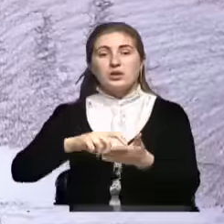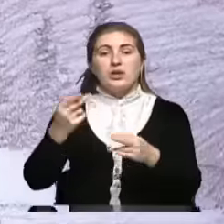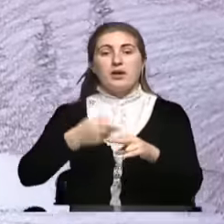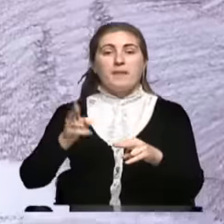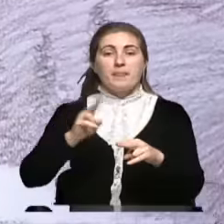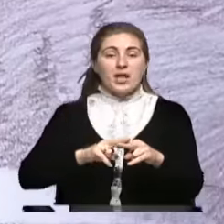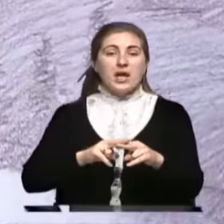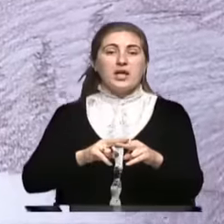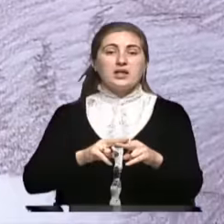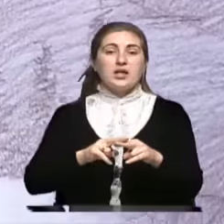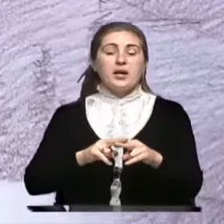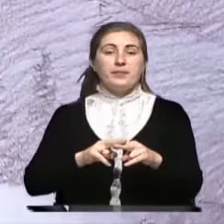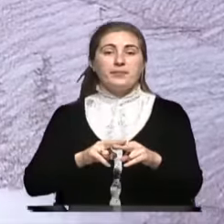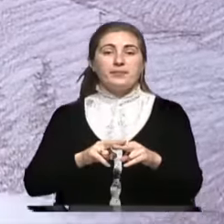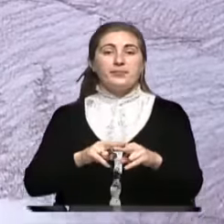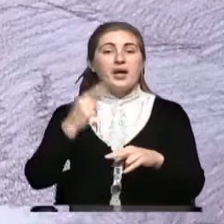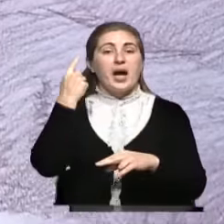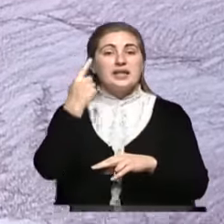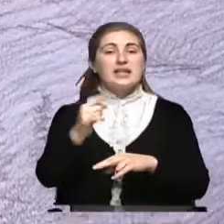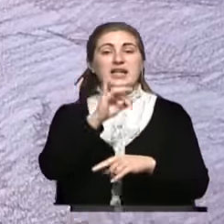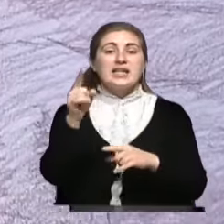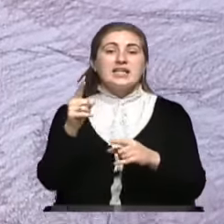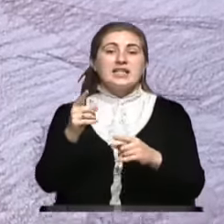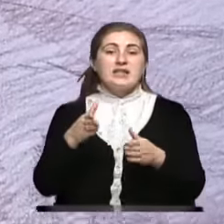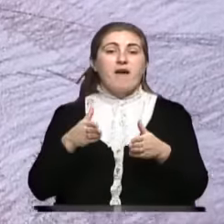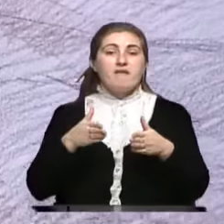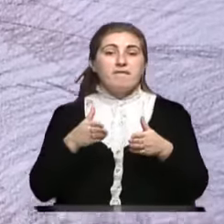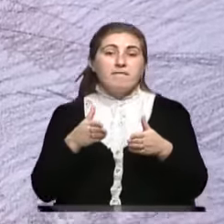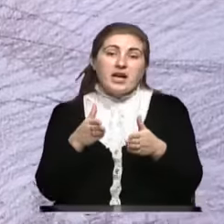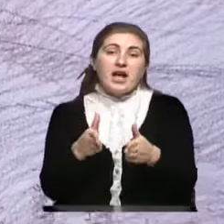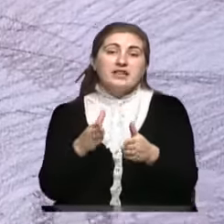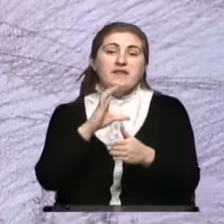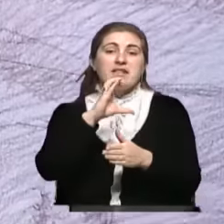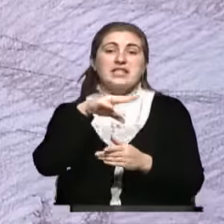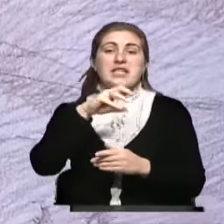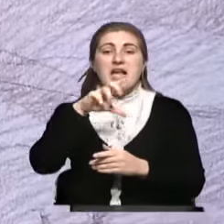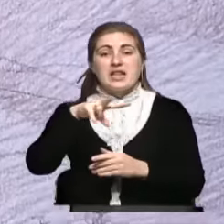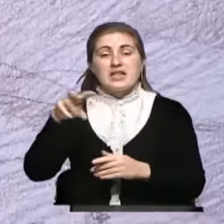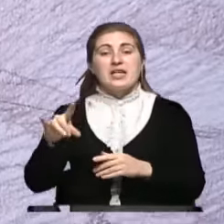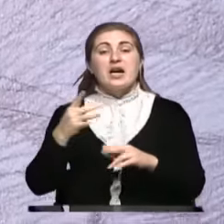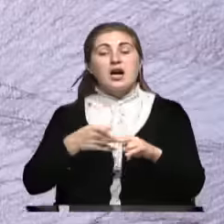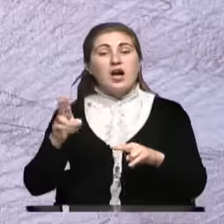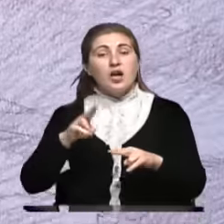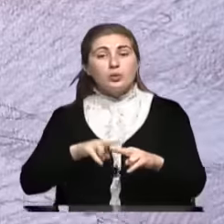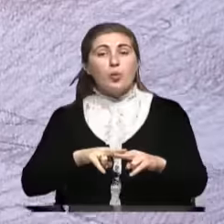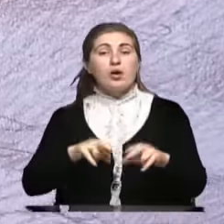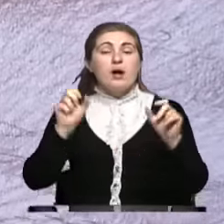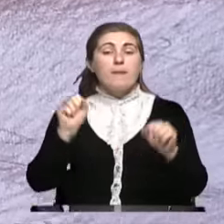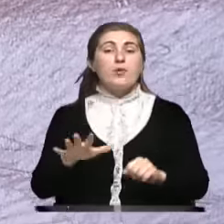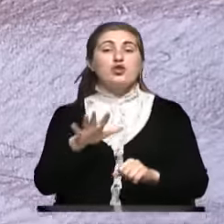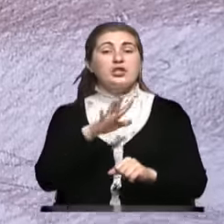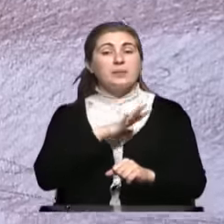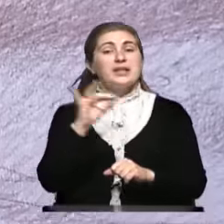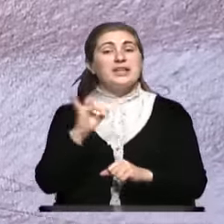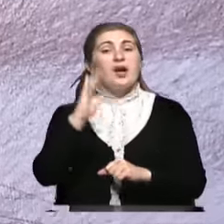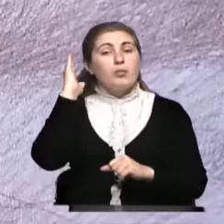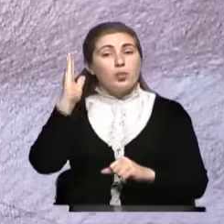один из вариантов стеллы, которая может быть и